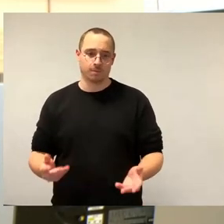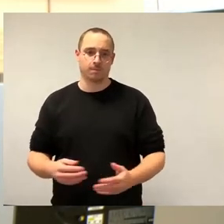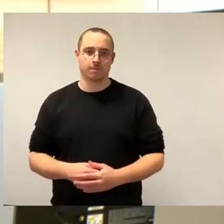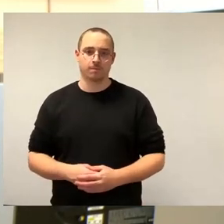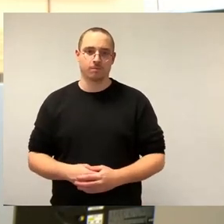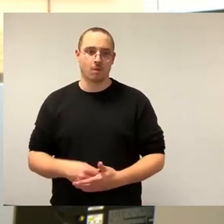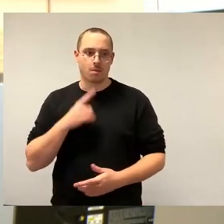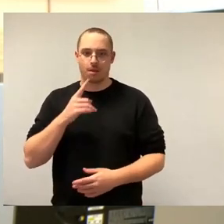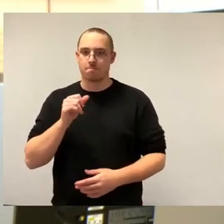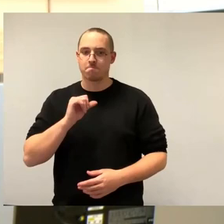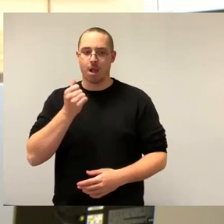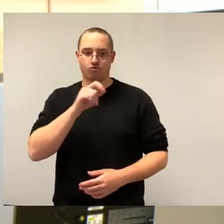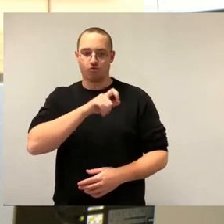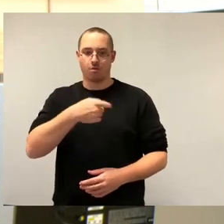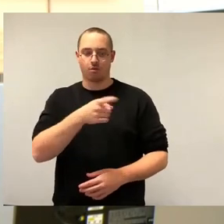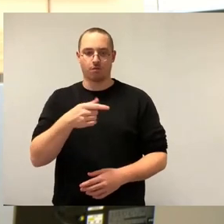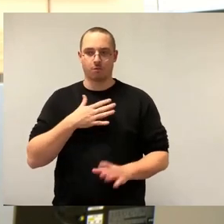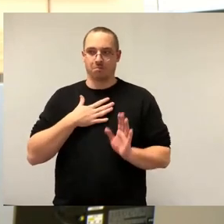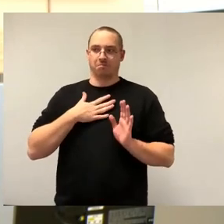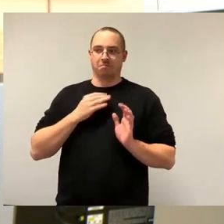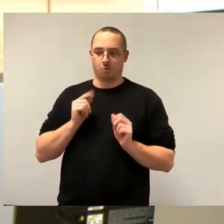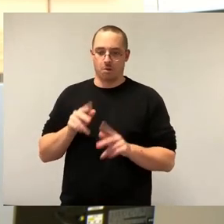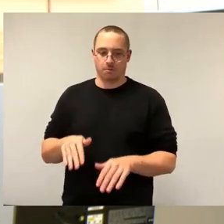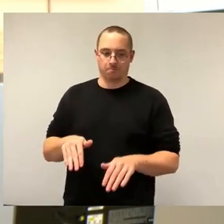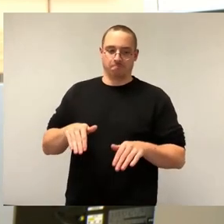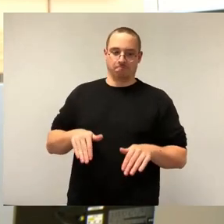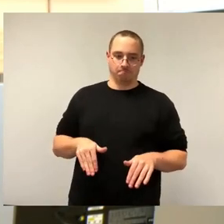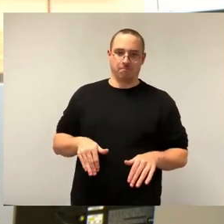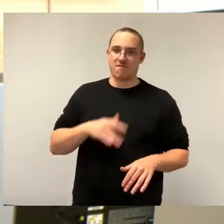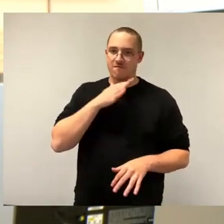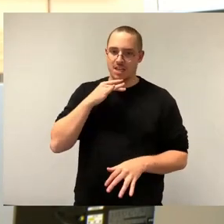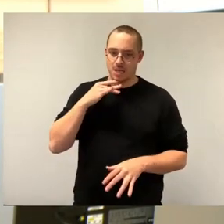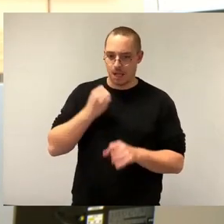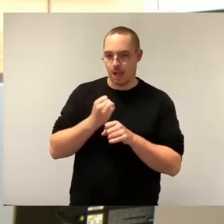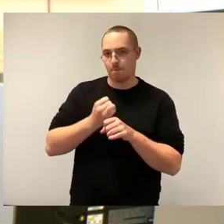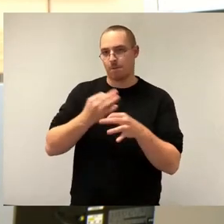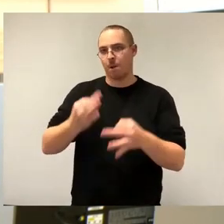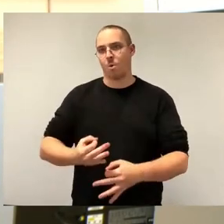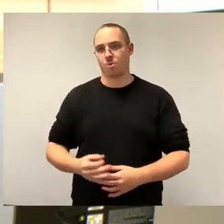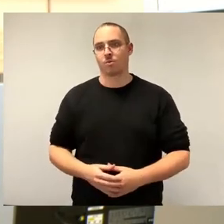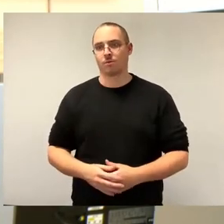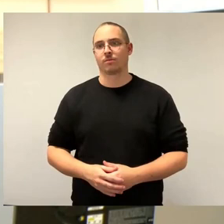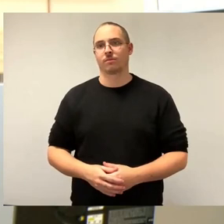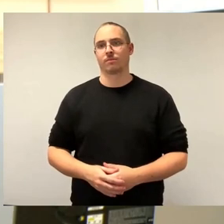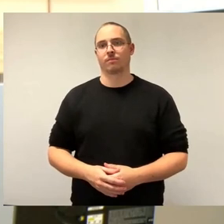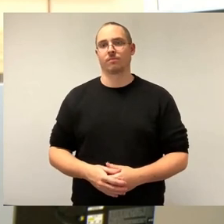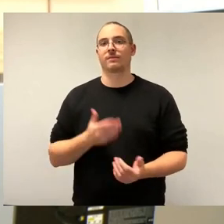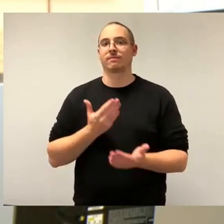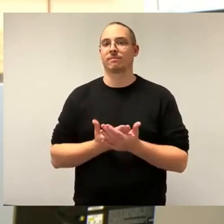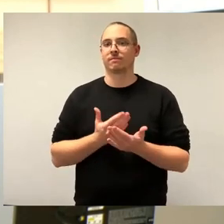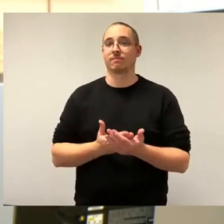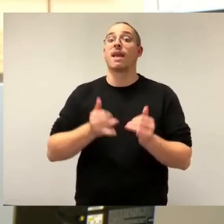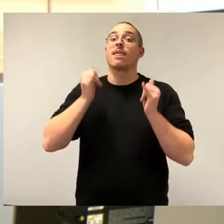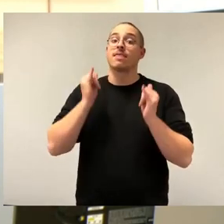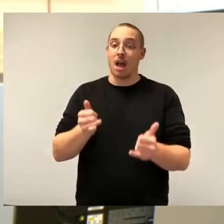trauen. Das ist auch ein langwieriger Prozess. Das heißt, insgesamt braucht man einen Mietspiegel, weil er gibt einfach